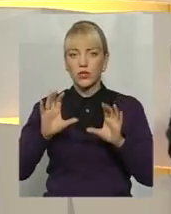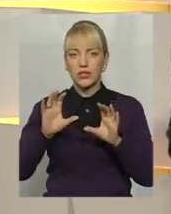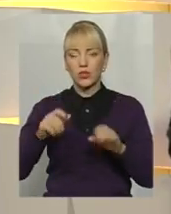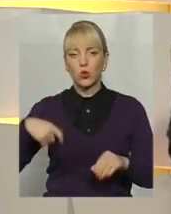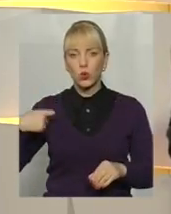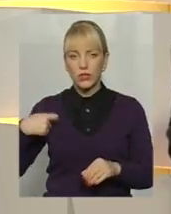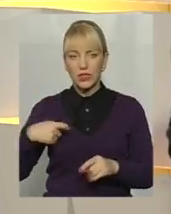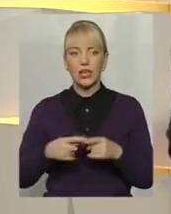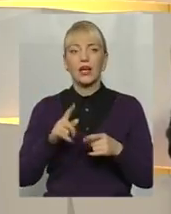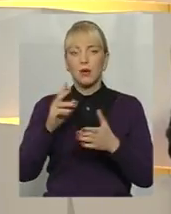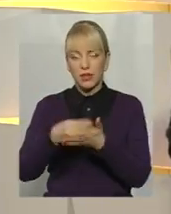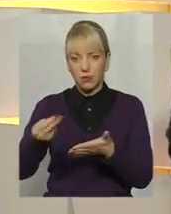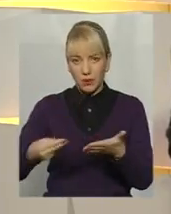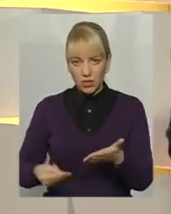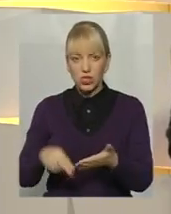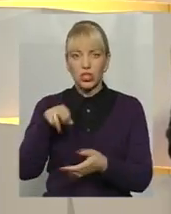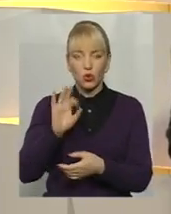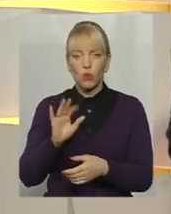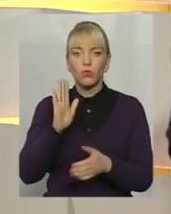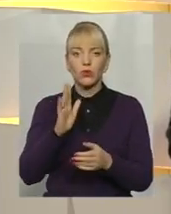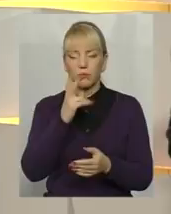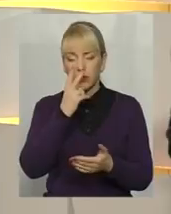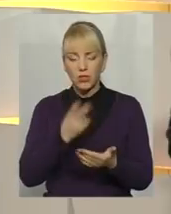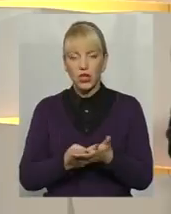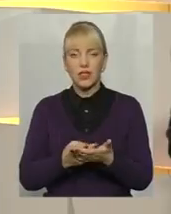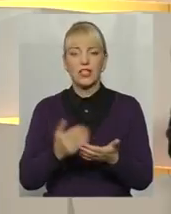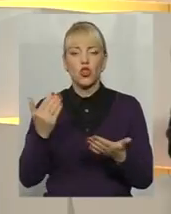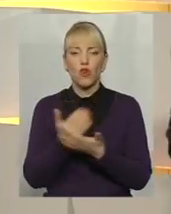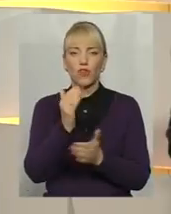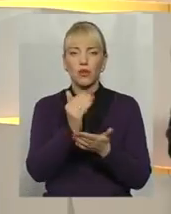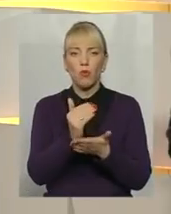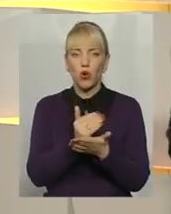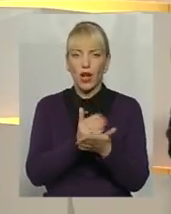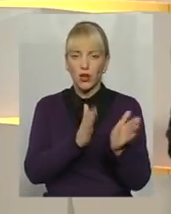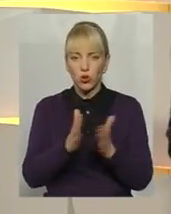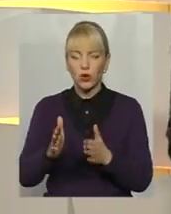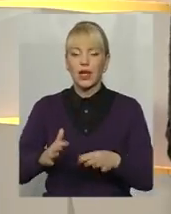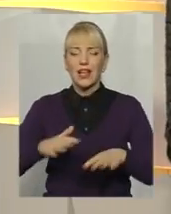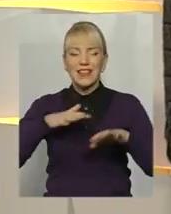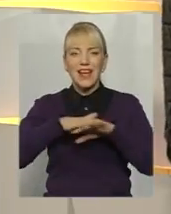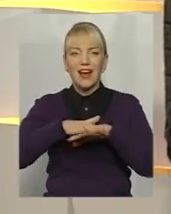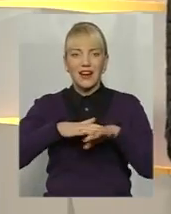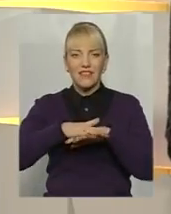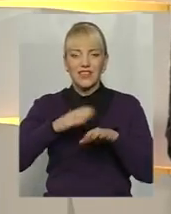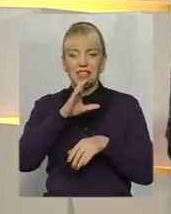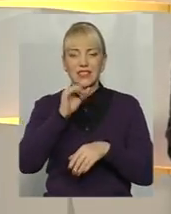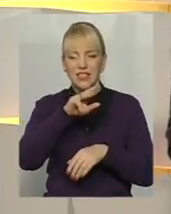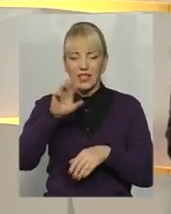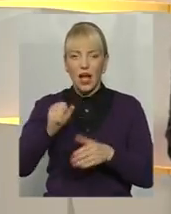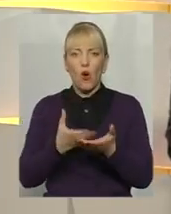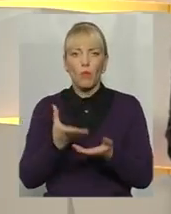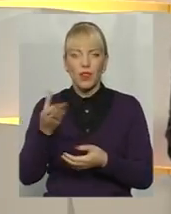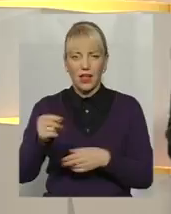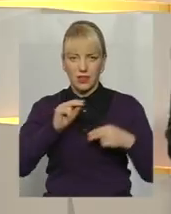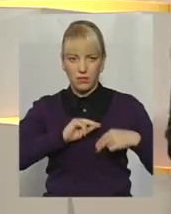відповідно до якого передбачається новий порядок формування тарифної сітки оплати праці. Ми частково зачепили його.